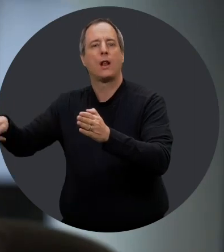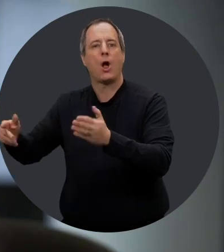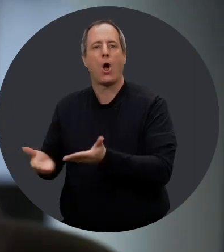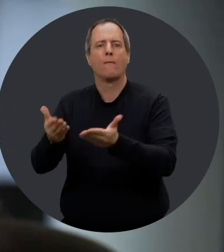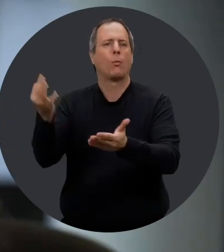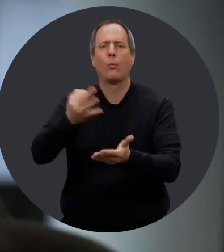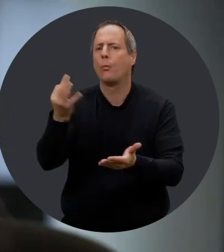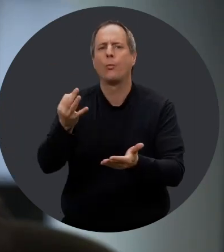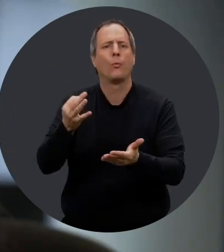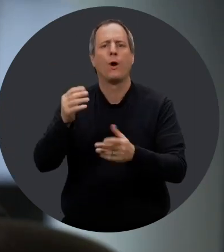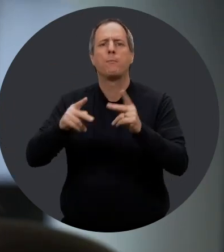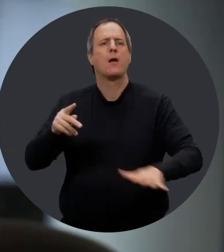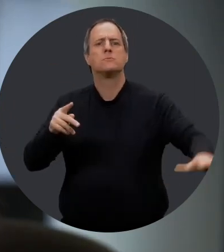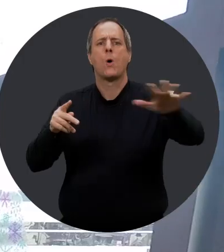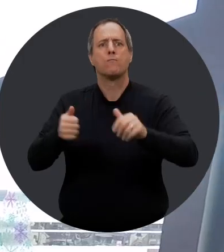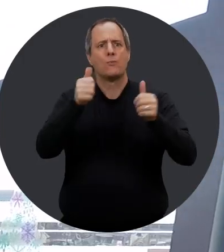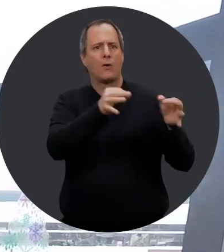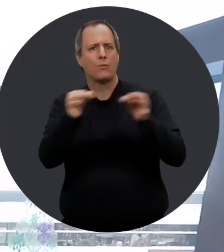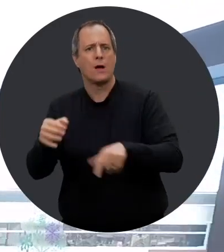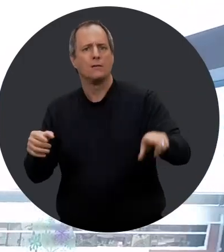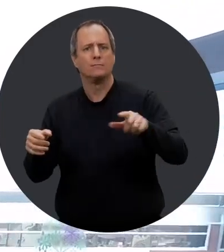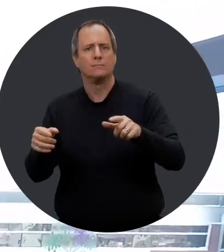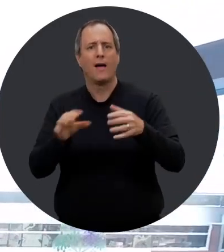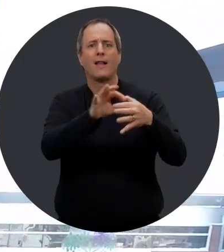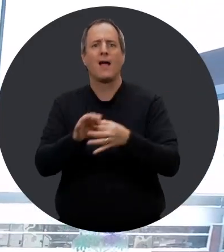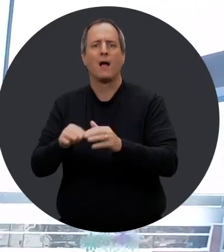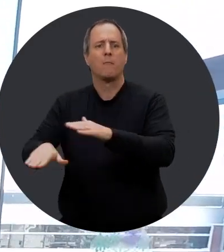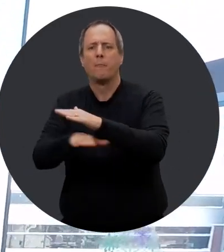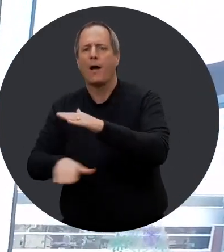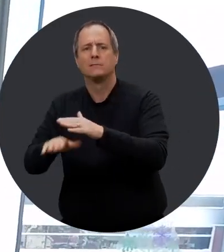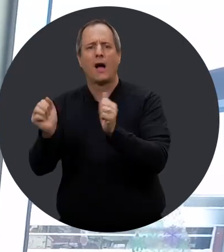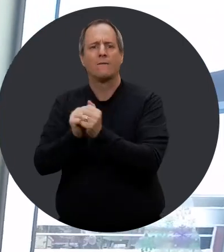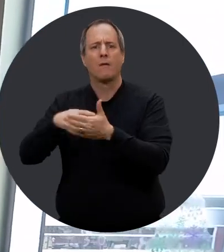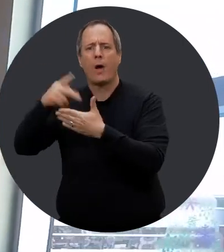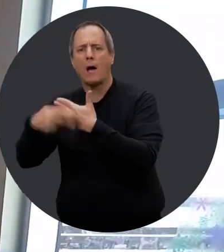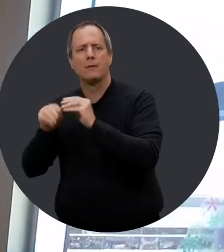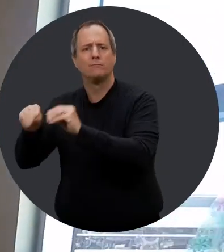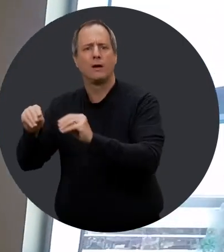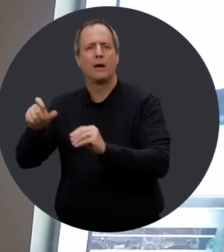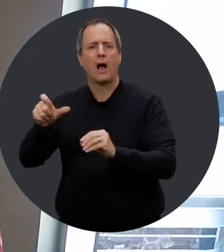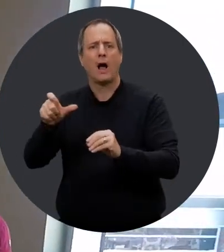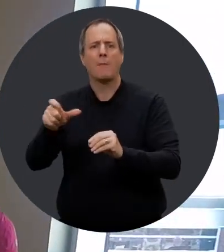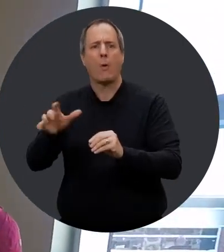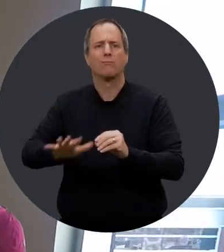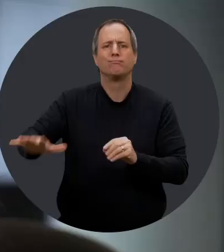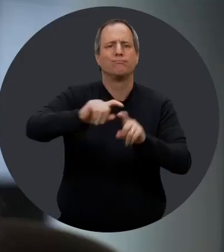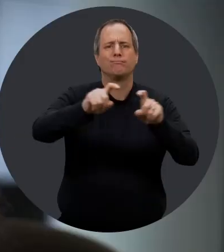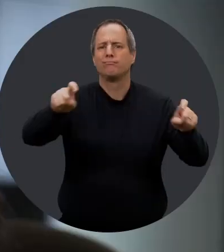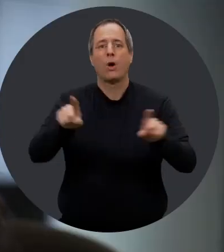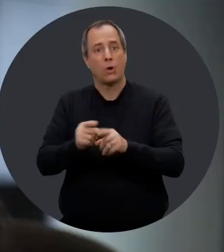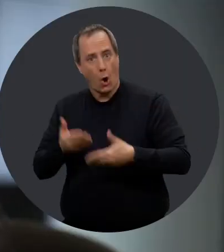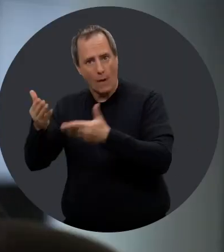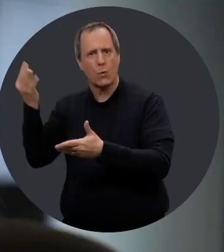du scolaire, il aussi le cheminement personnel. Donc, on offre des cours, bien sûr, à une population plus régulière dans les matières de base avec le programme de